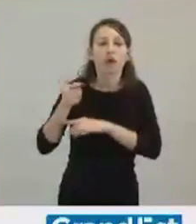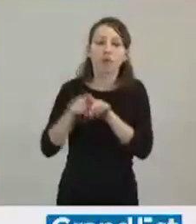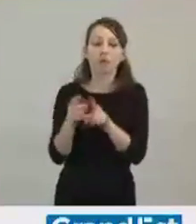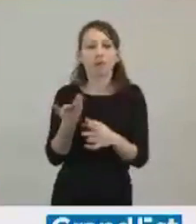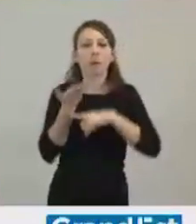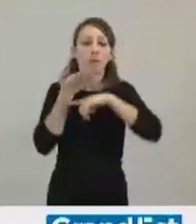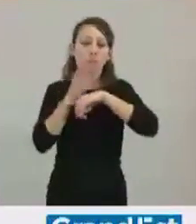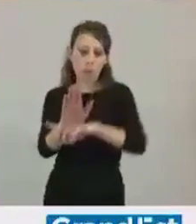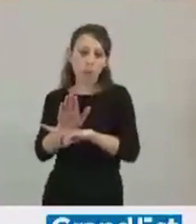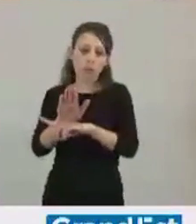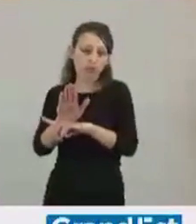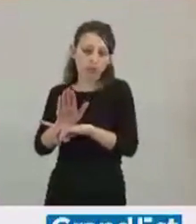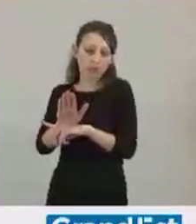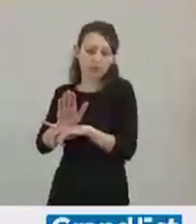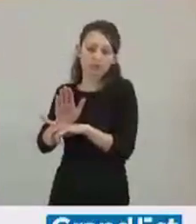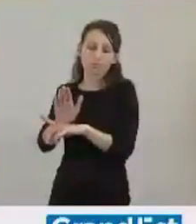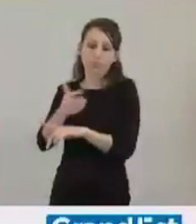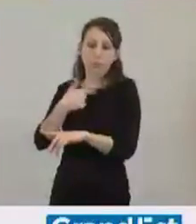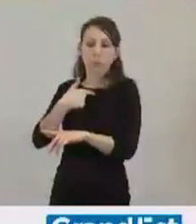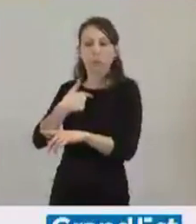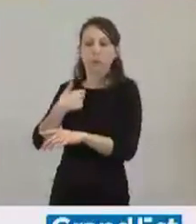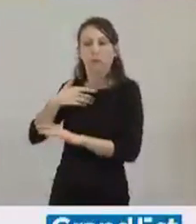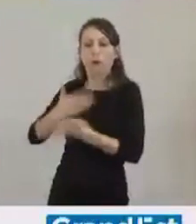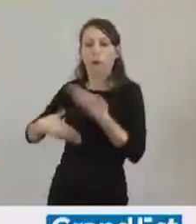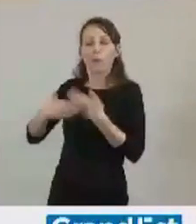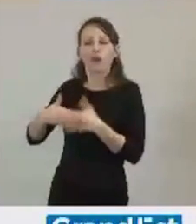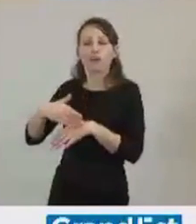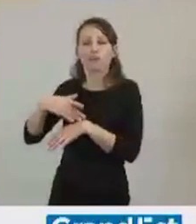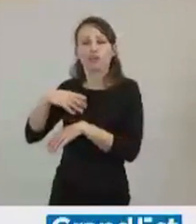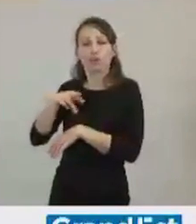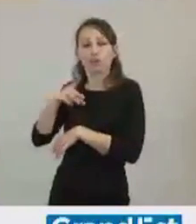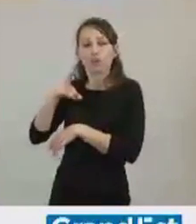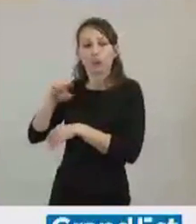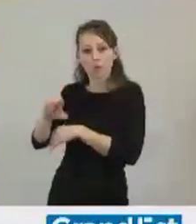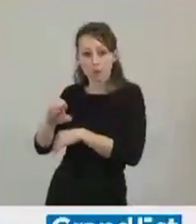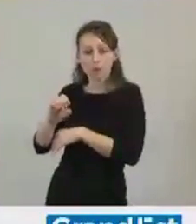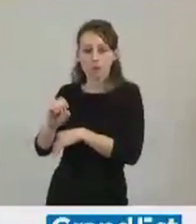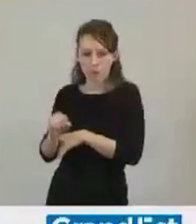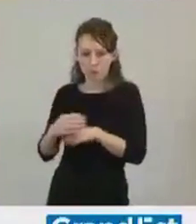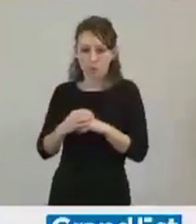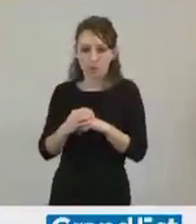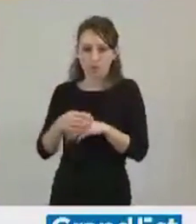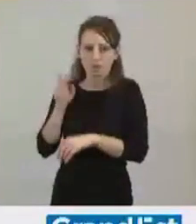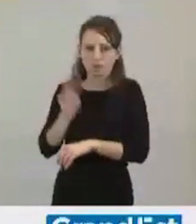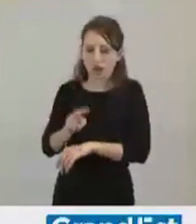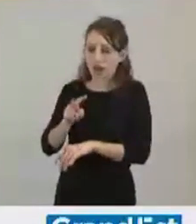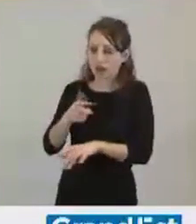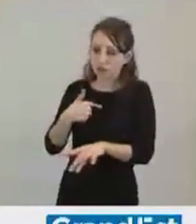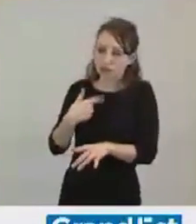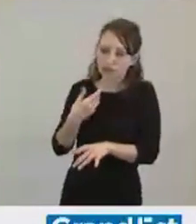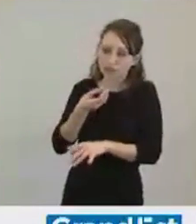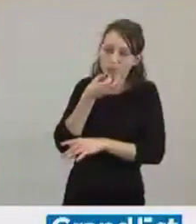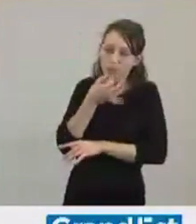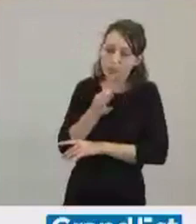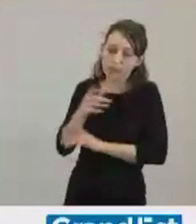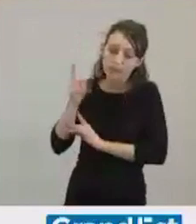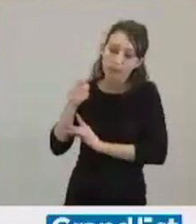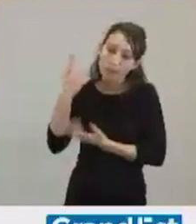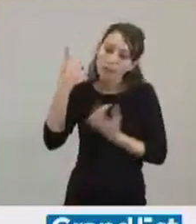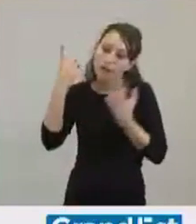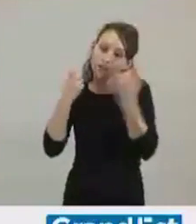Ledeo. Je l'invite néanmoins à considérer, en tant que conseiller régional, de réfléchir d'abord aux besoins